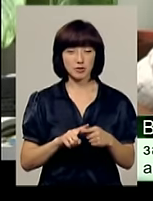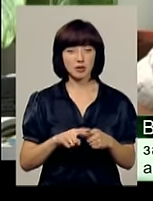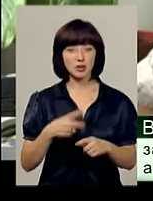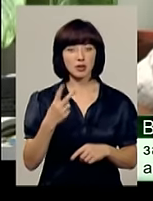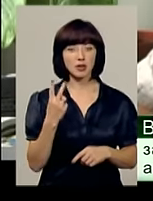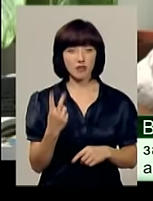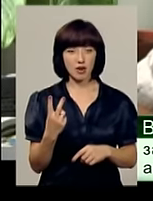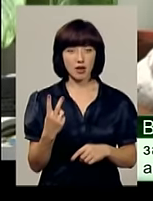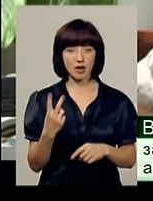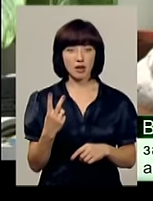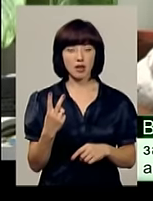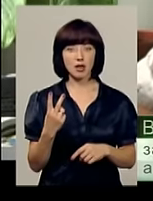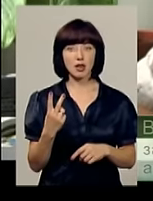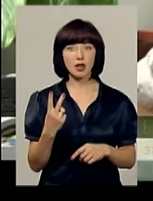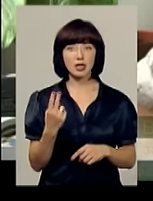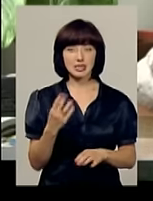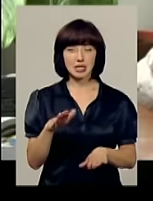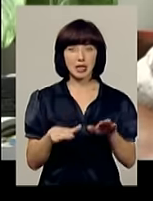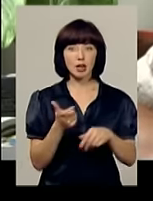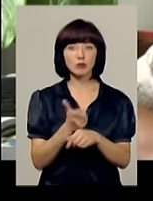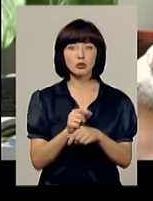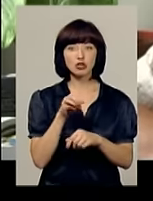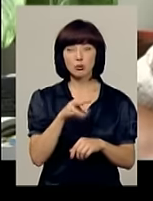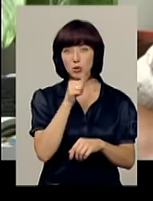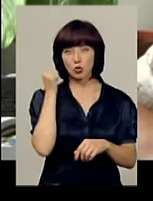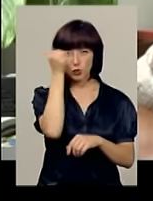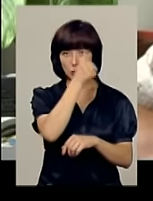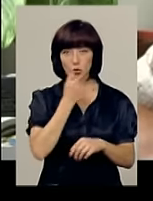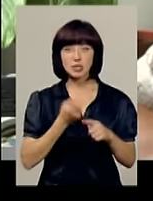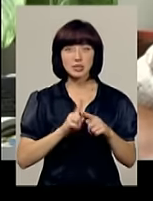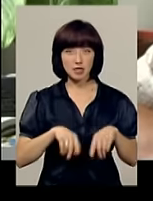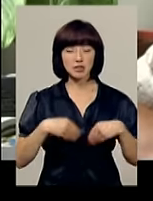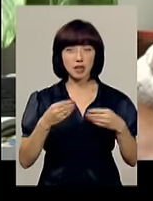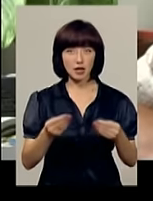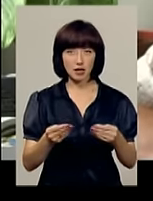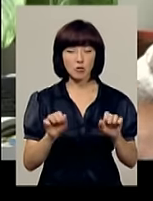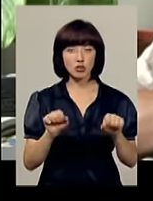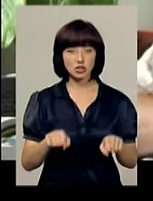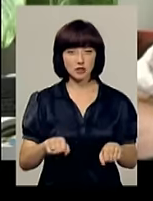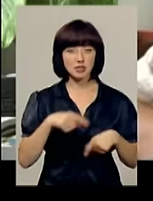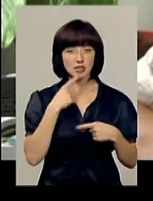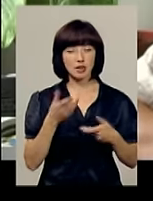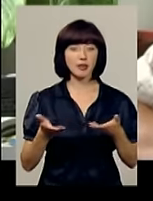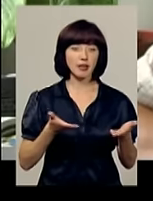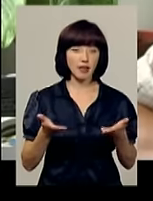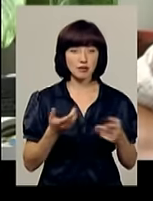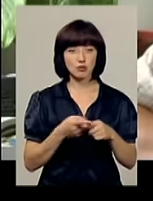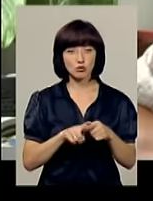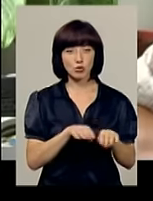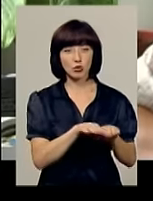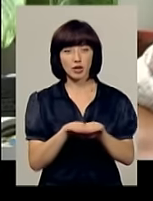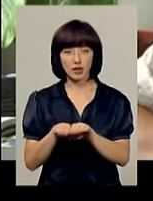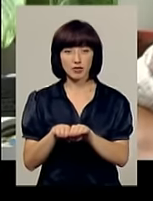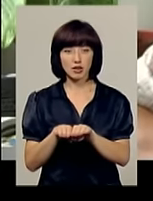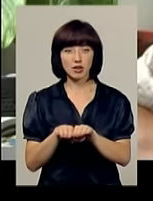20 нери більше, ніж в минулому році. Ну і це дає вже відповідно можливість сказати, що десь на цьому рівні і